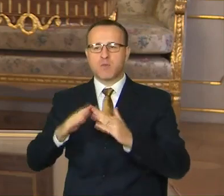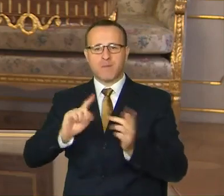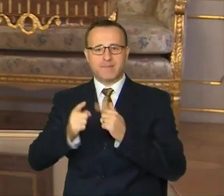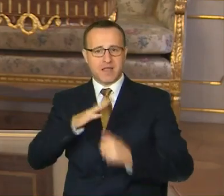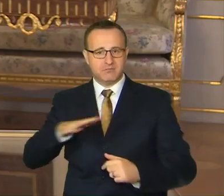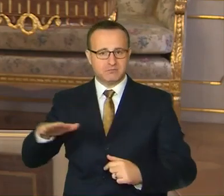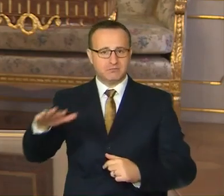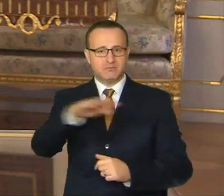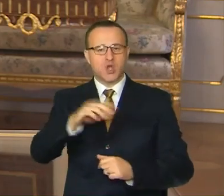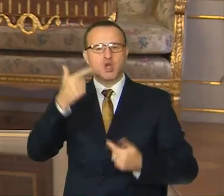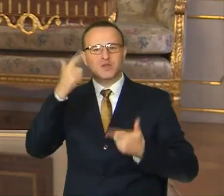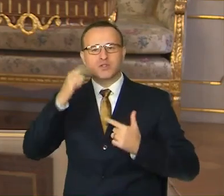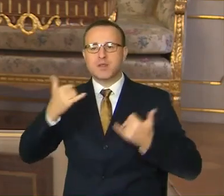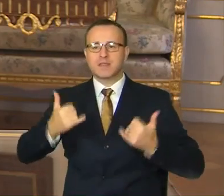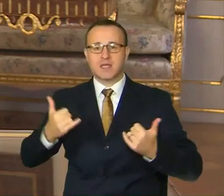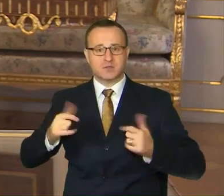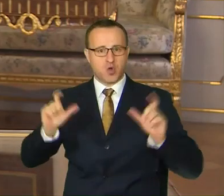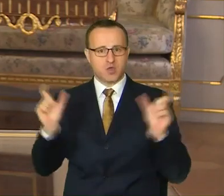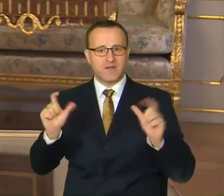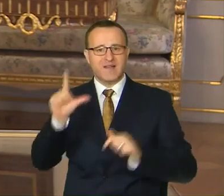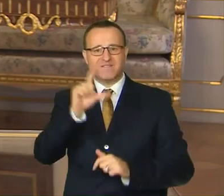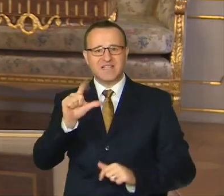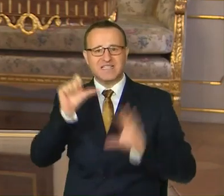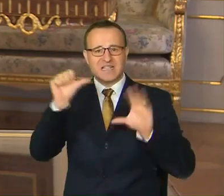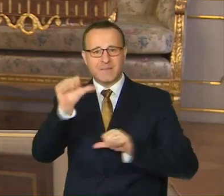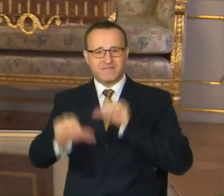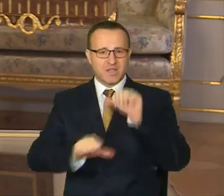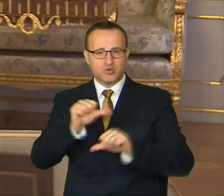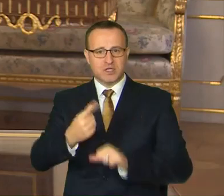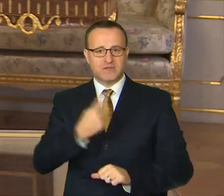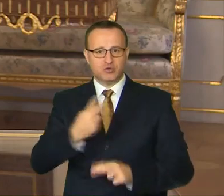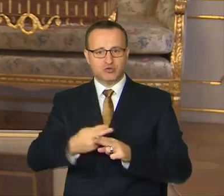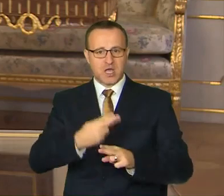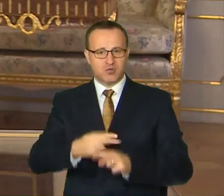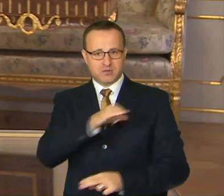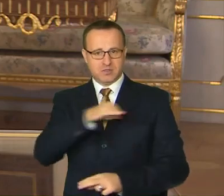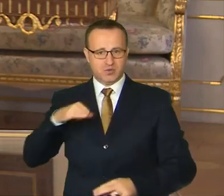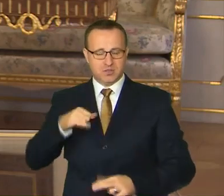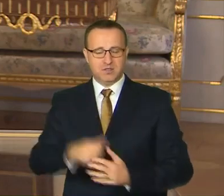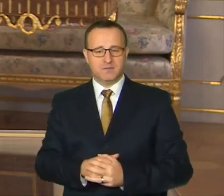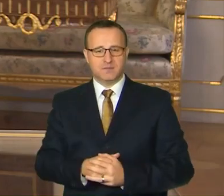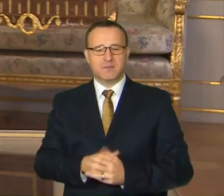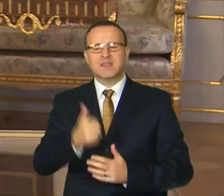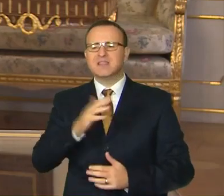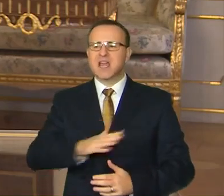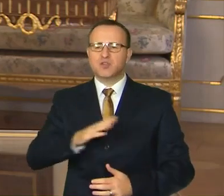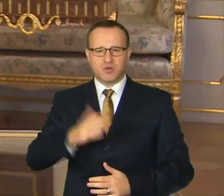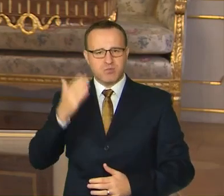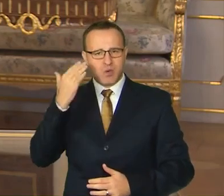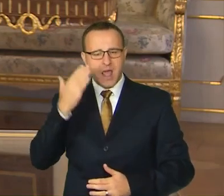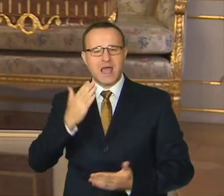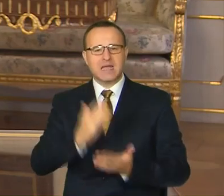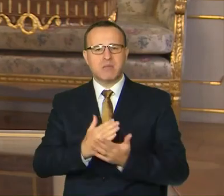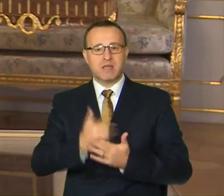Slovensko, ktoré dnes oslavuje 27. výročie svojej štátnosti. Najradšej by som bola, keby